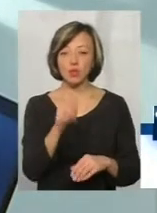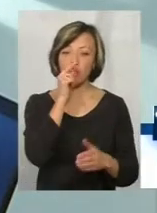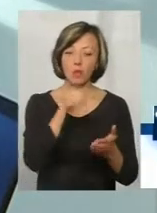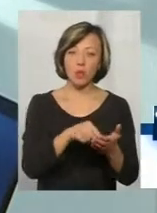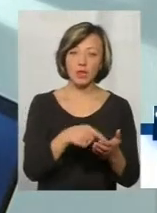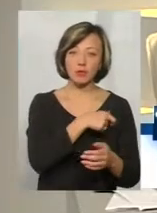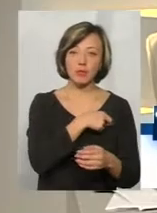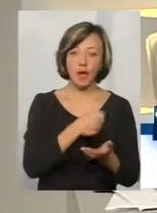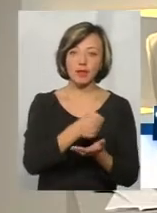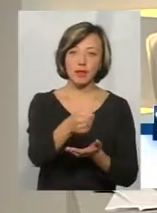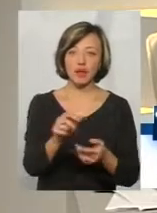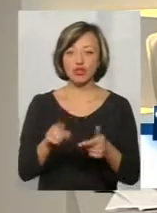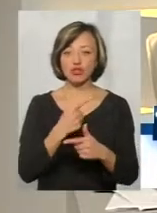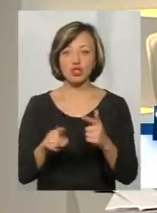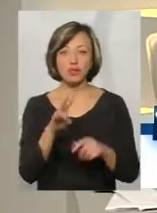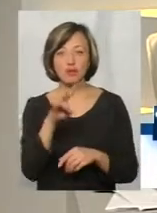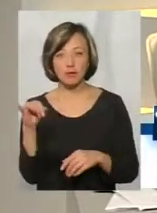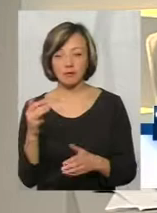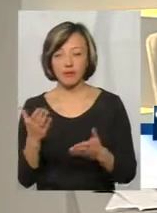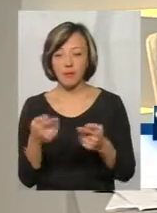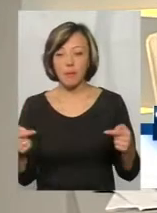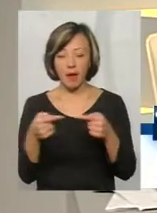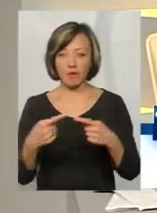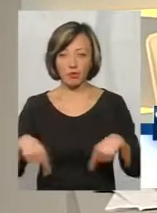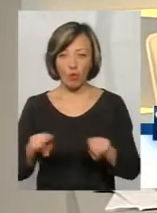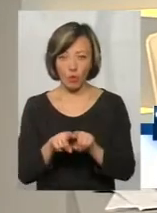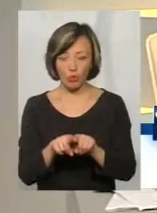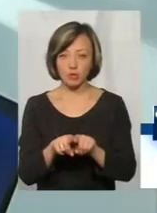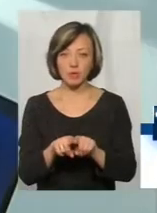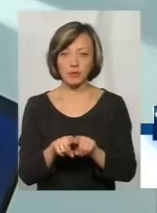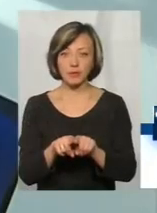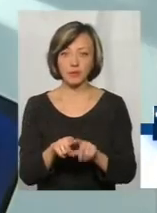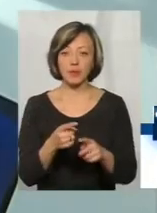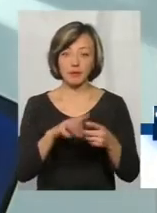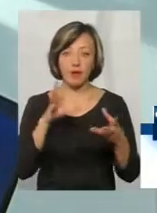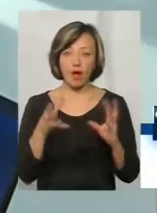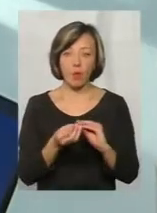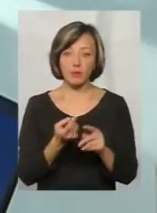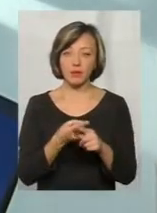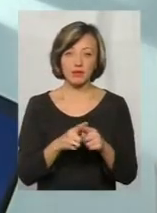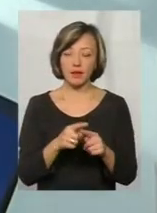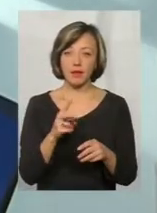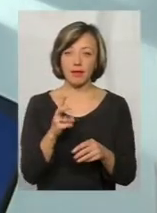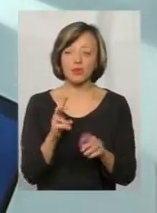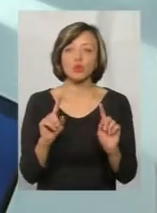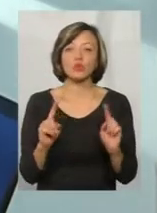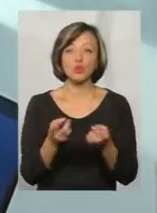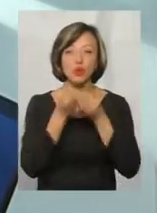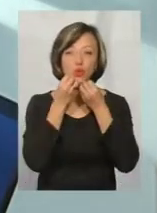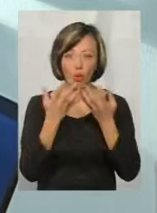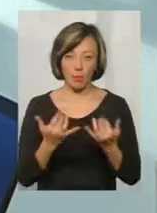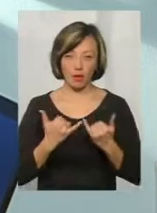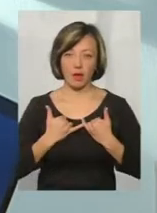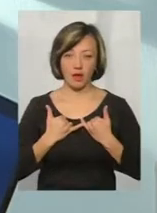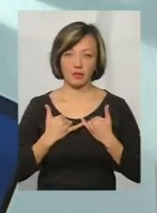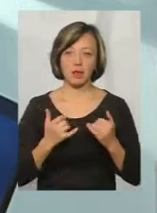депутат, кандидат, чи не пройде на певному окрузі, загалом це дуже добре для